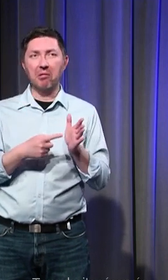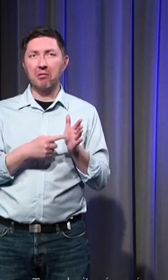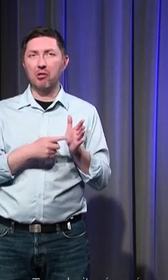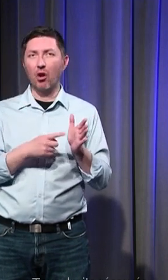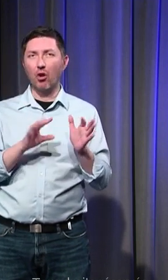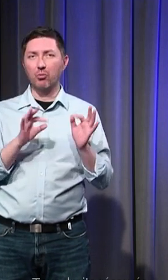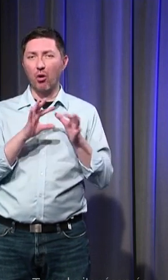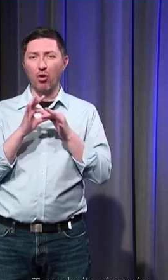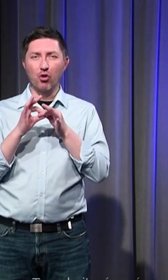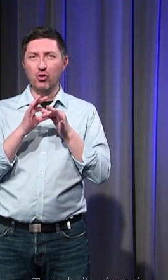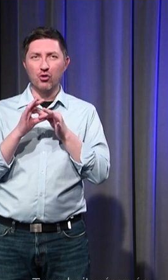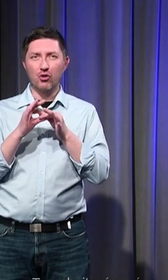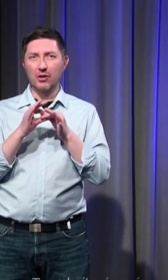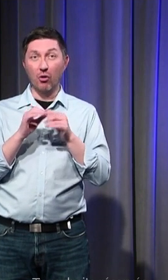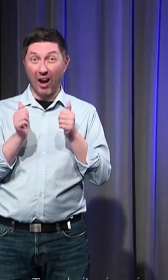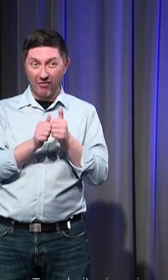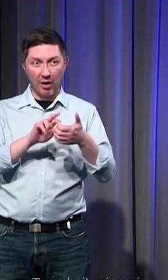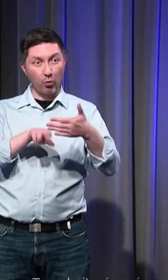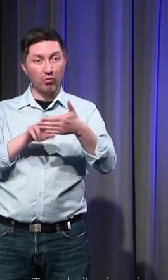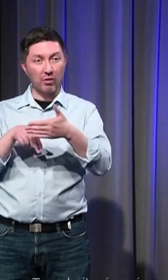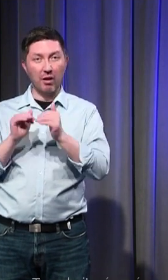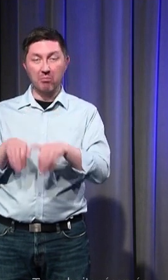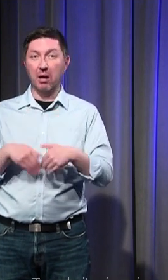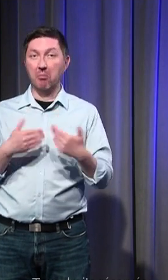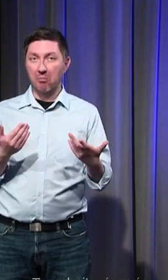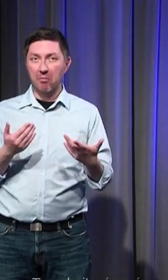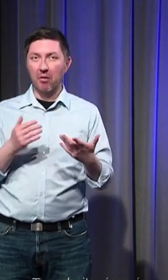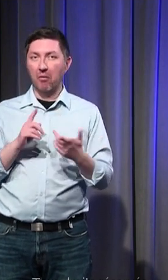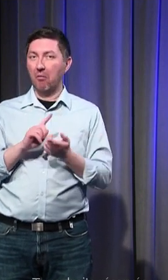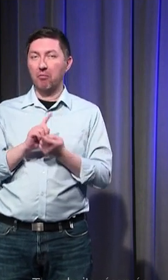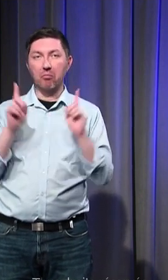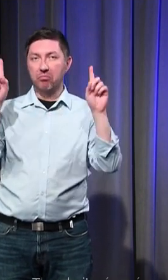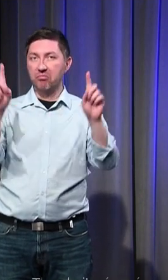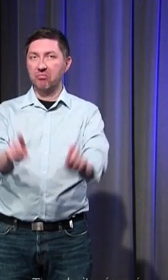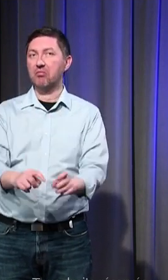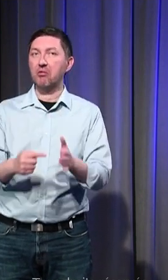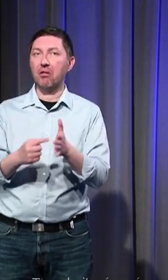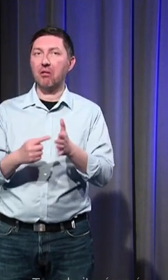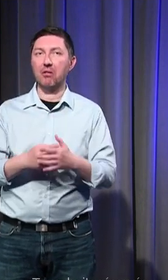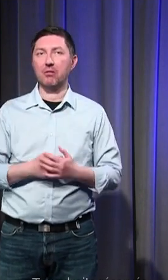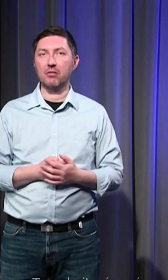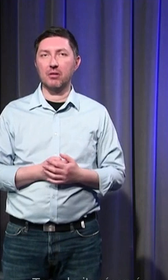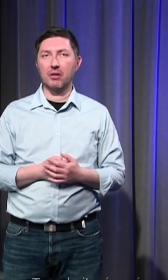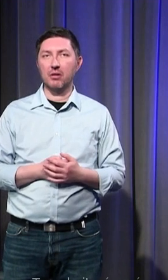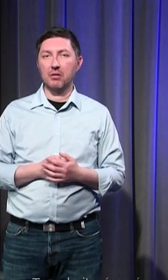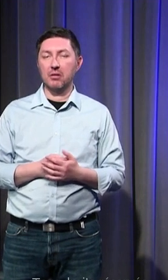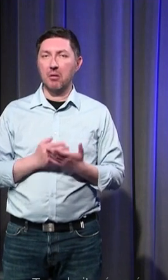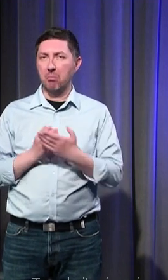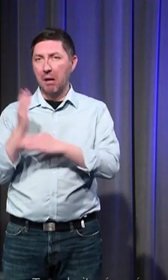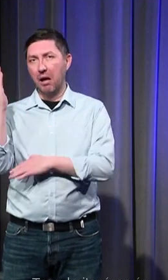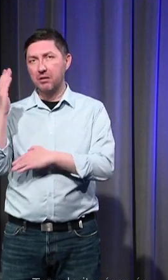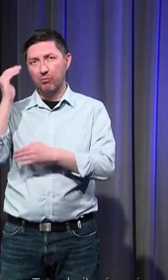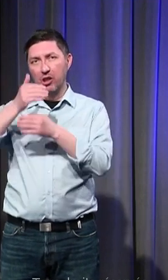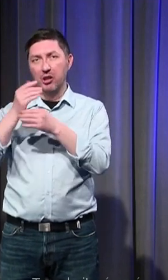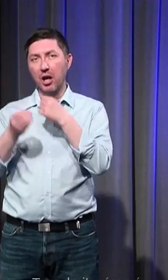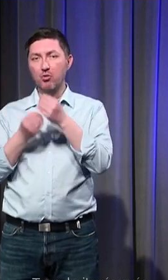relations qui étaient contractualisées devenaient de moins en moins importantes est-ce que ça déborde du Moyen-Âge ou est-ce que c'est